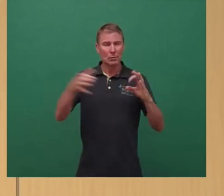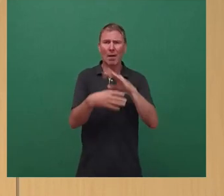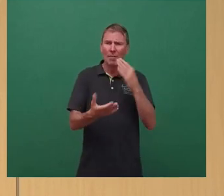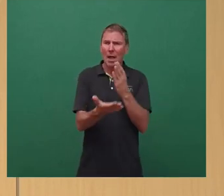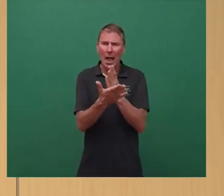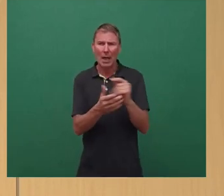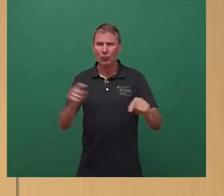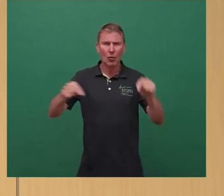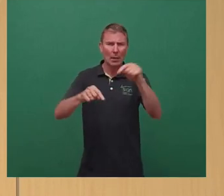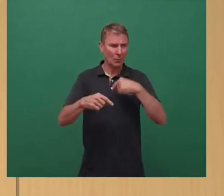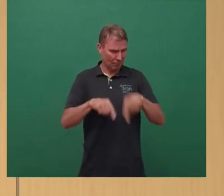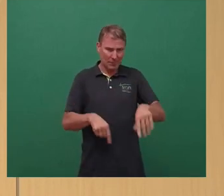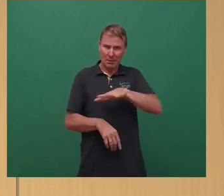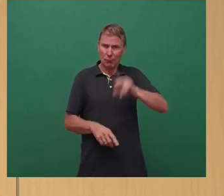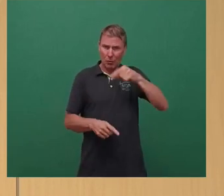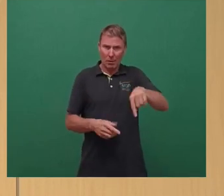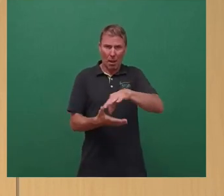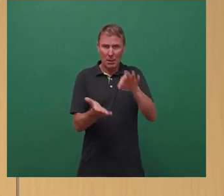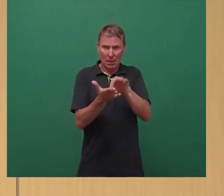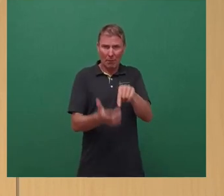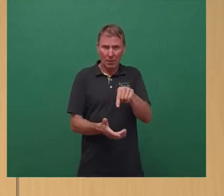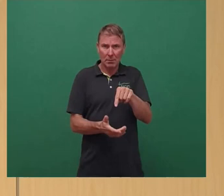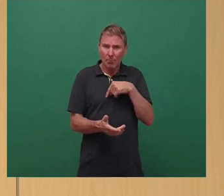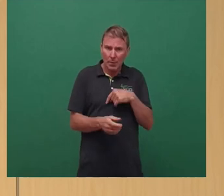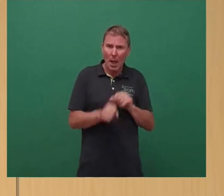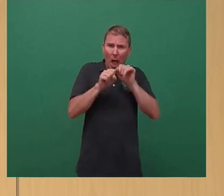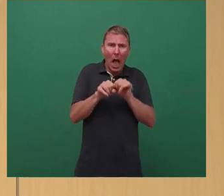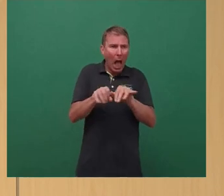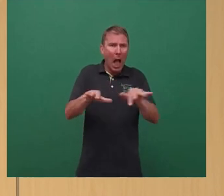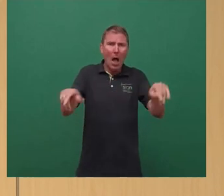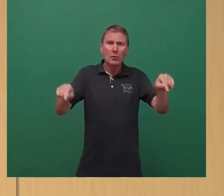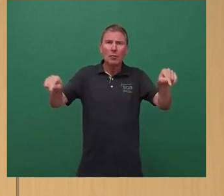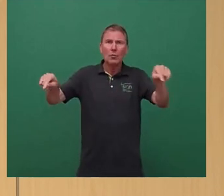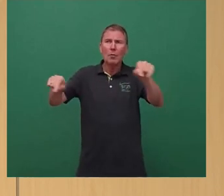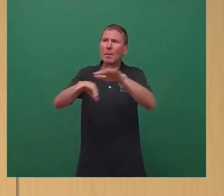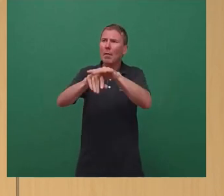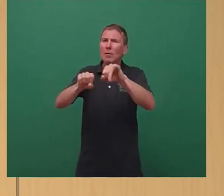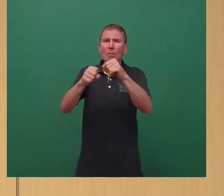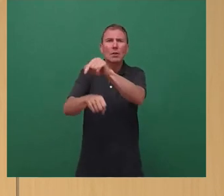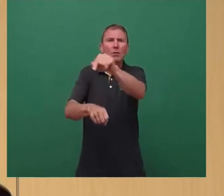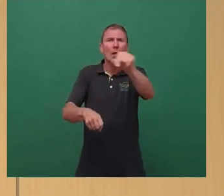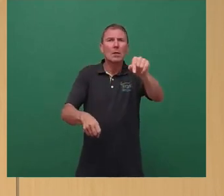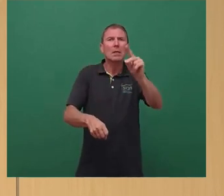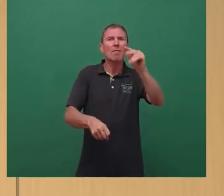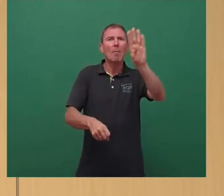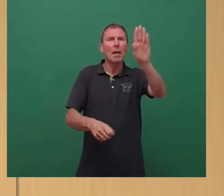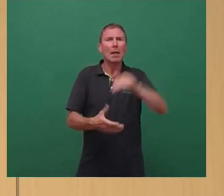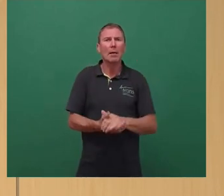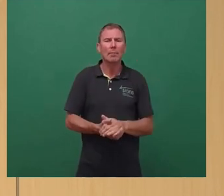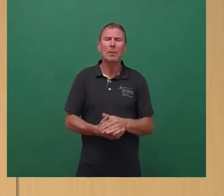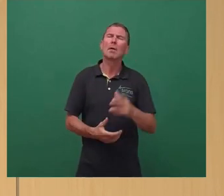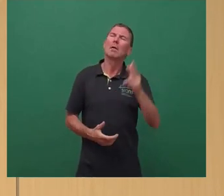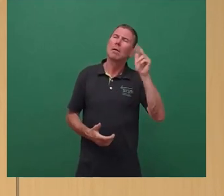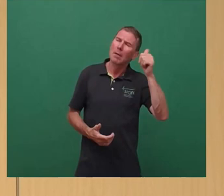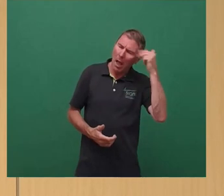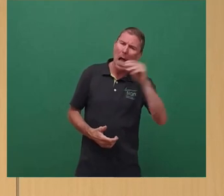die in diesem Haus getroffen werden, haben Ausfluss dann auf die Wirtschaftlichkeit der DVB. Natürlich, Herr Mattis, ich hätte die